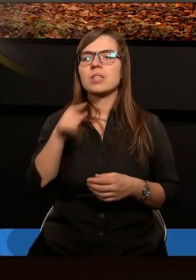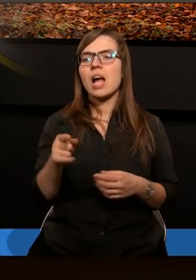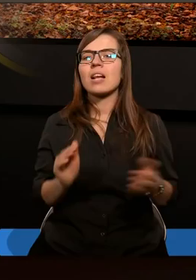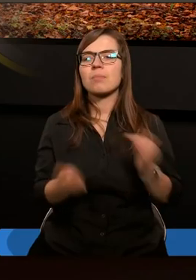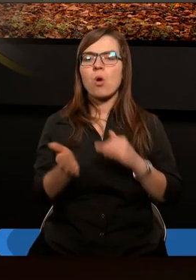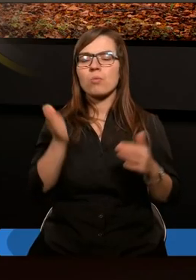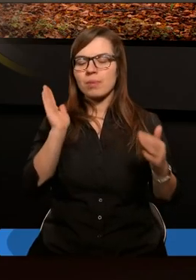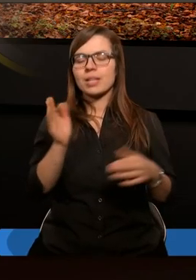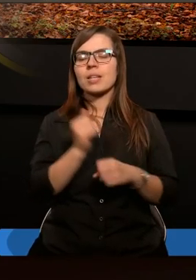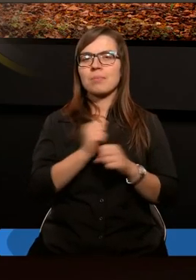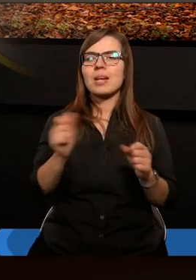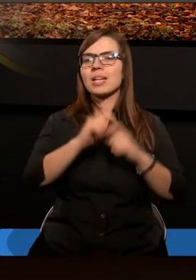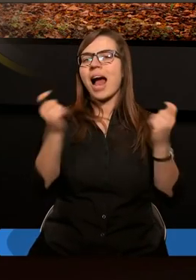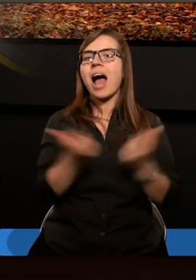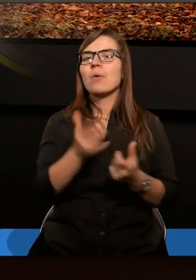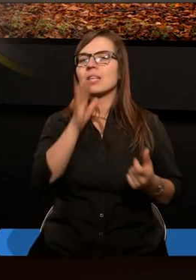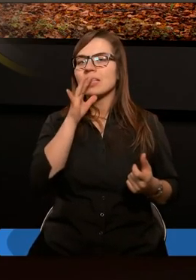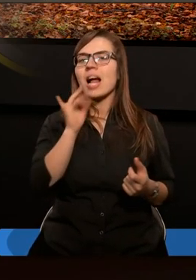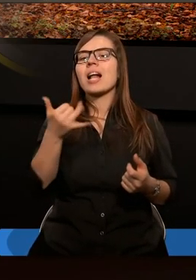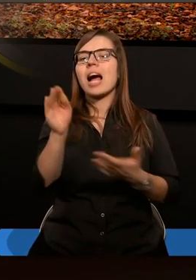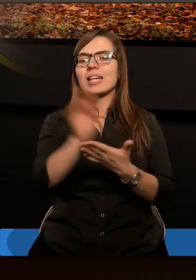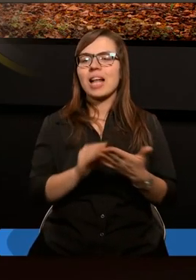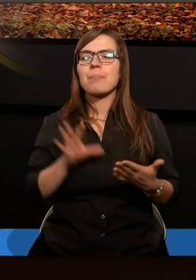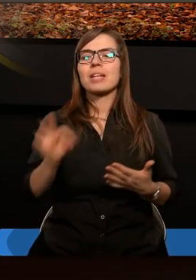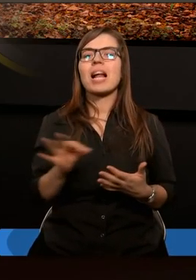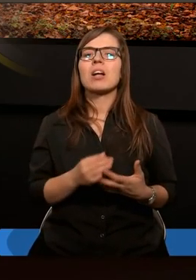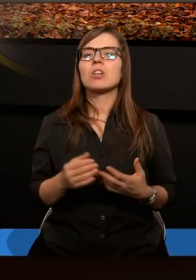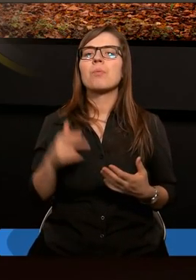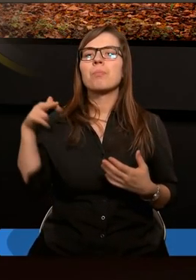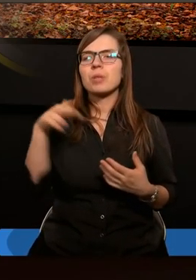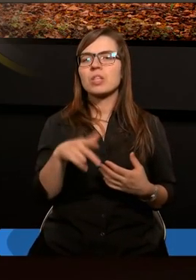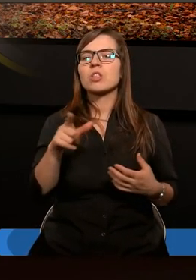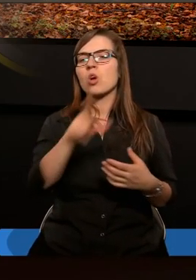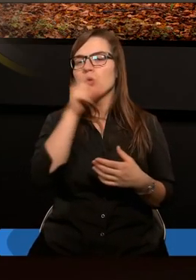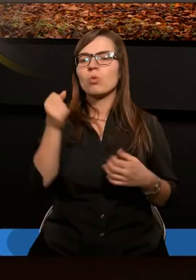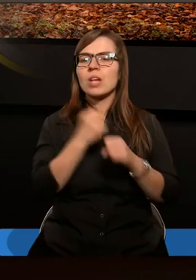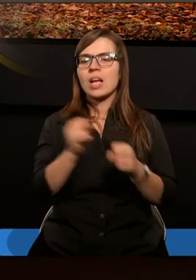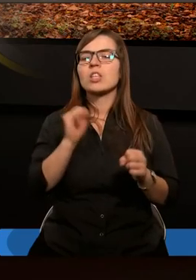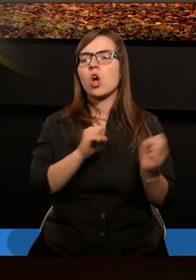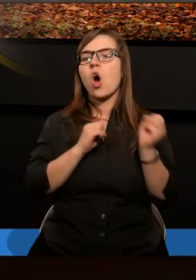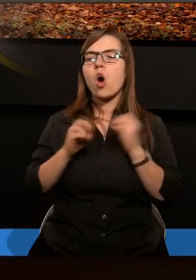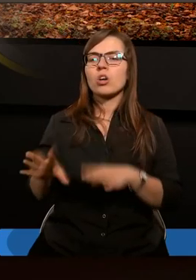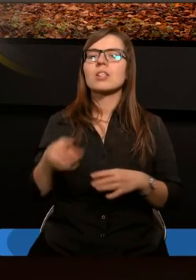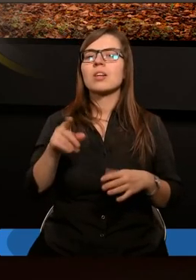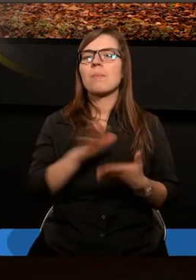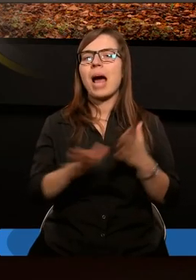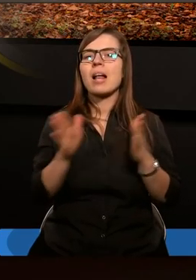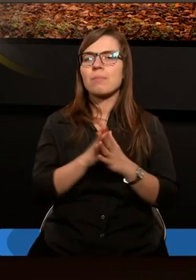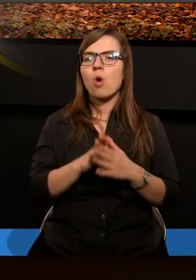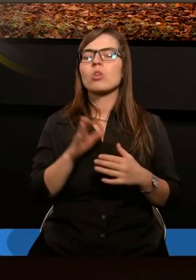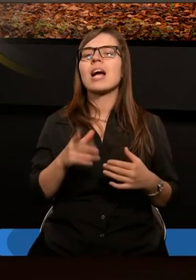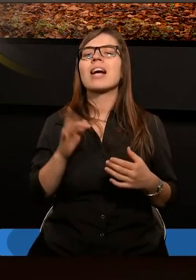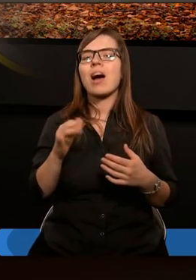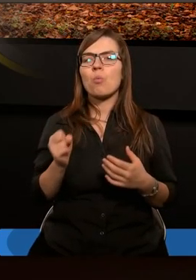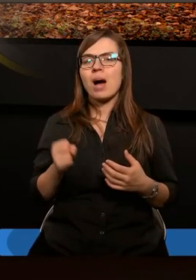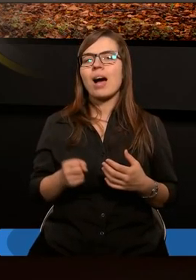W ten sposób będzie zbawiony cały Izrael. Jak napisano przyjdzie z Syjonu wybawiciel i odwróci bezbożność